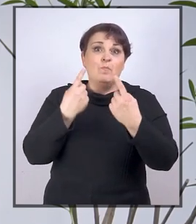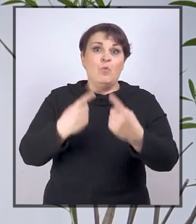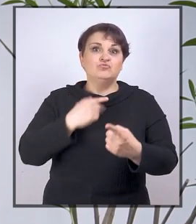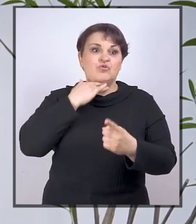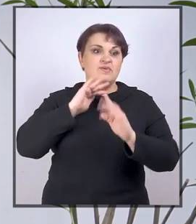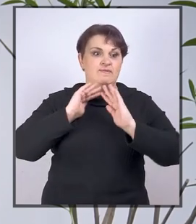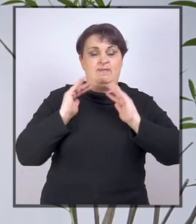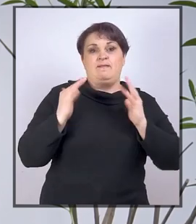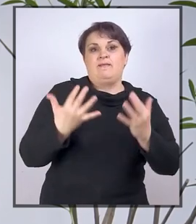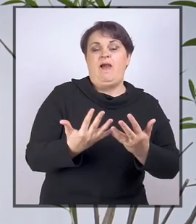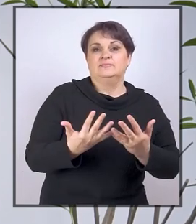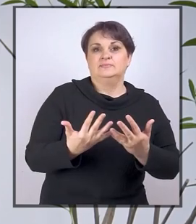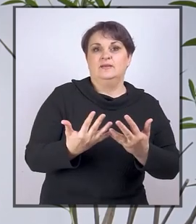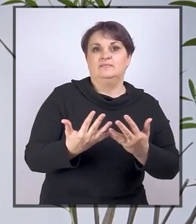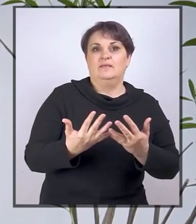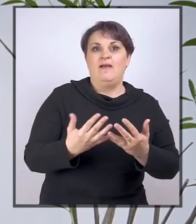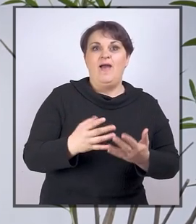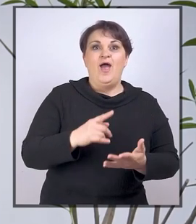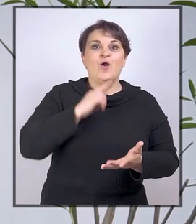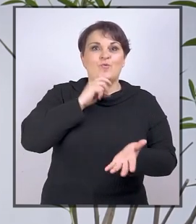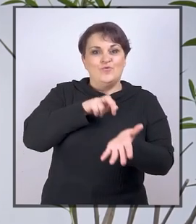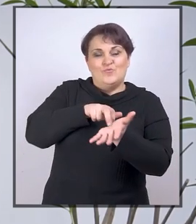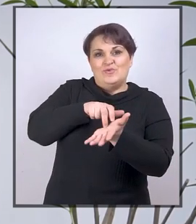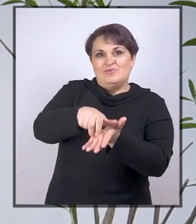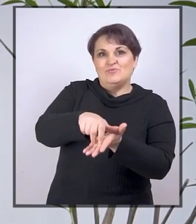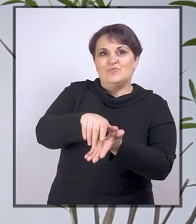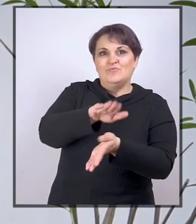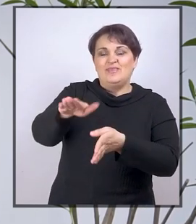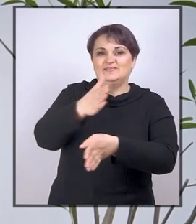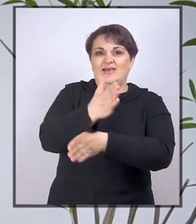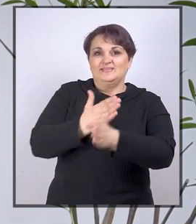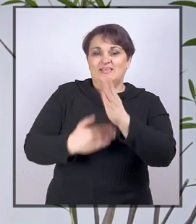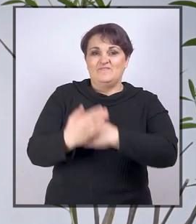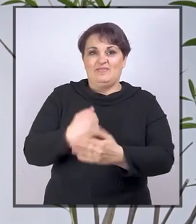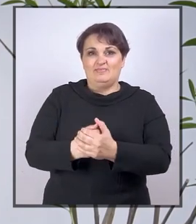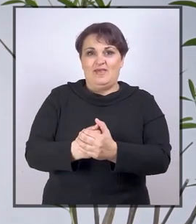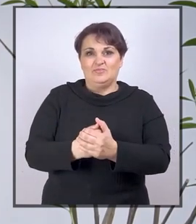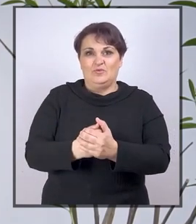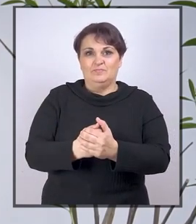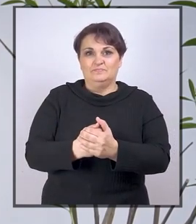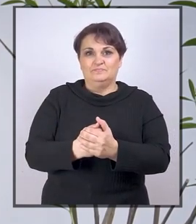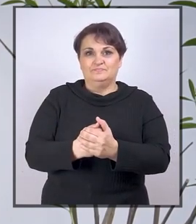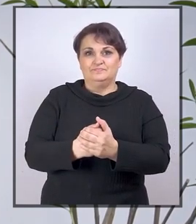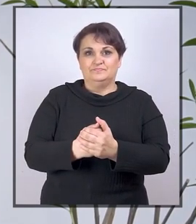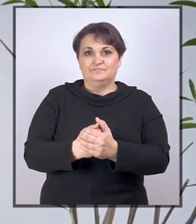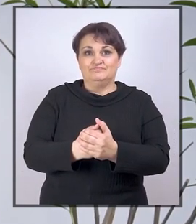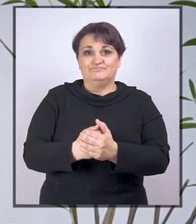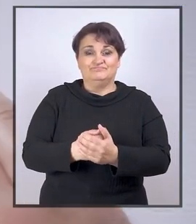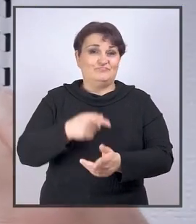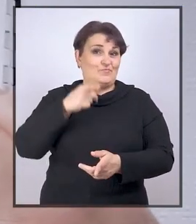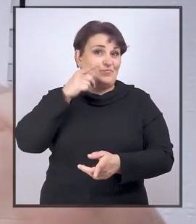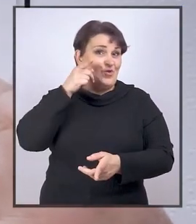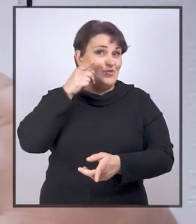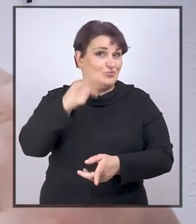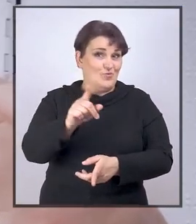okviru te škole postoji odjeljenje koje pohađaju djeca sa invaliditetom.